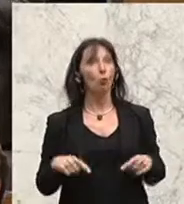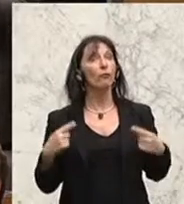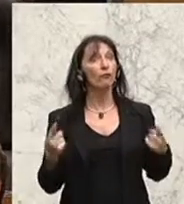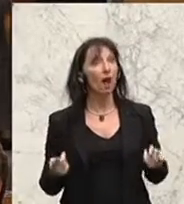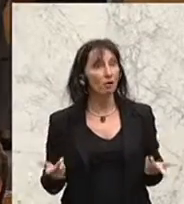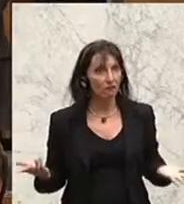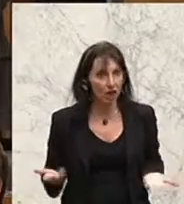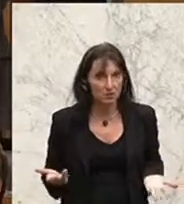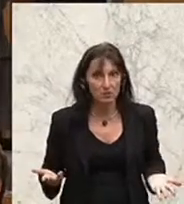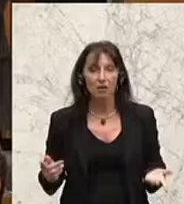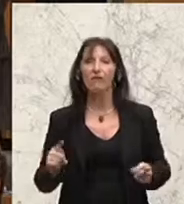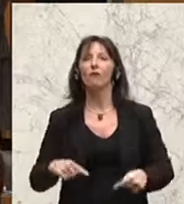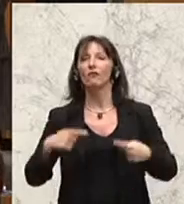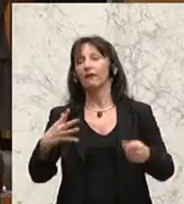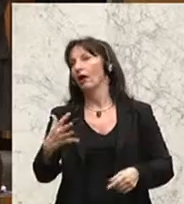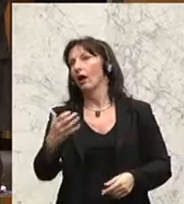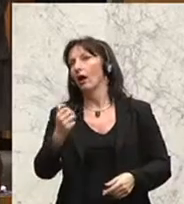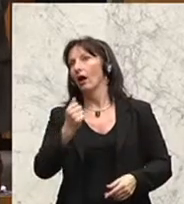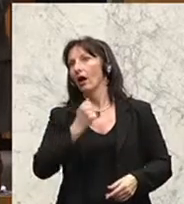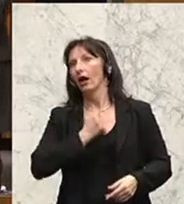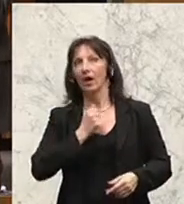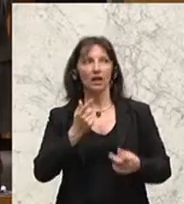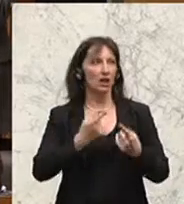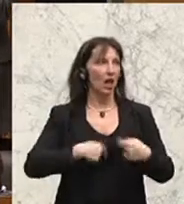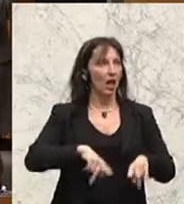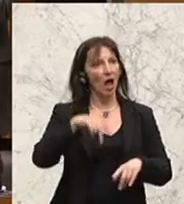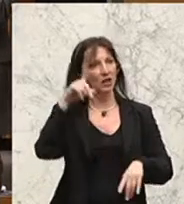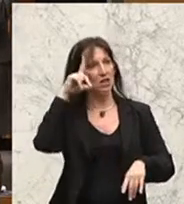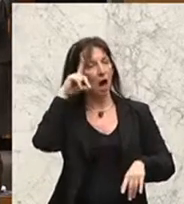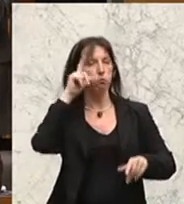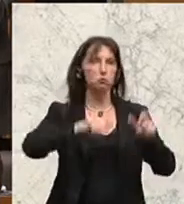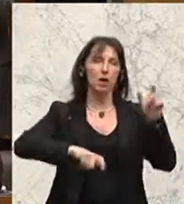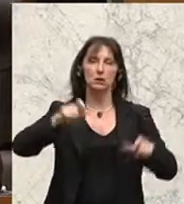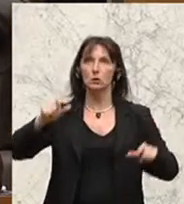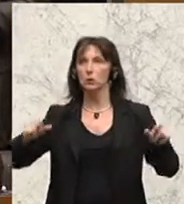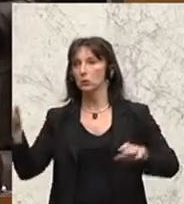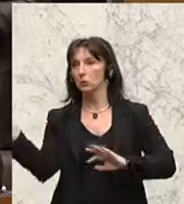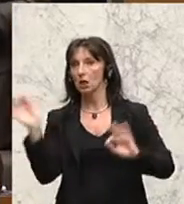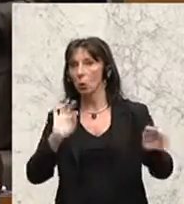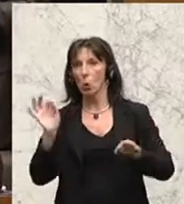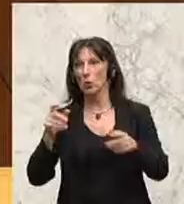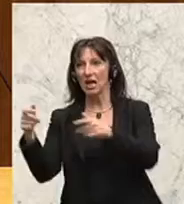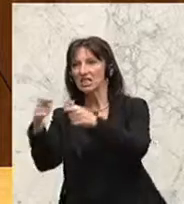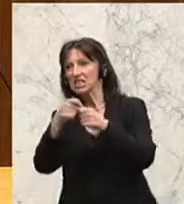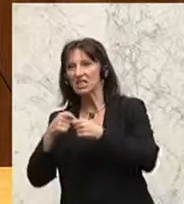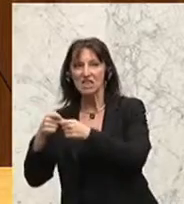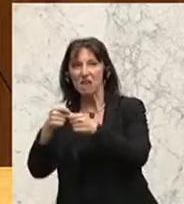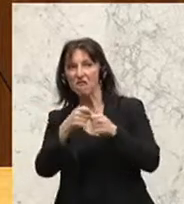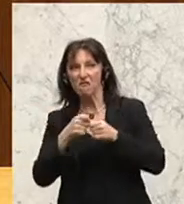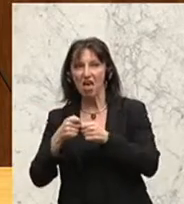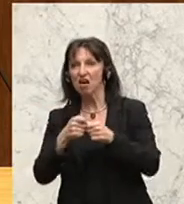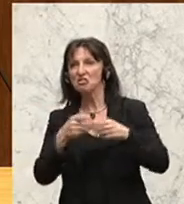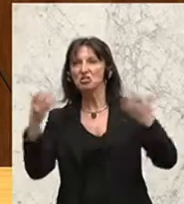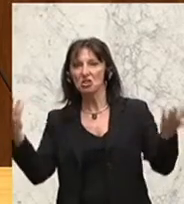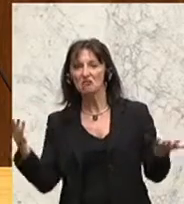Und dann könnten wir endlich den Landeshäuptlingen der Gewerkschaft. Und wie sie alle heißen. Und vielleicht auch Ihnen das Spielzeug wegnehmen. Das Spielzeug